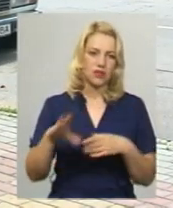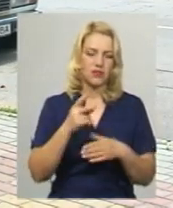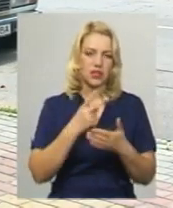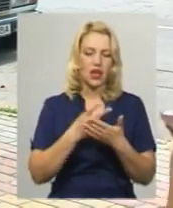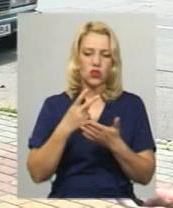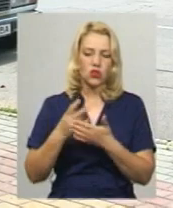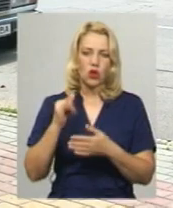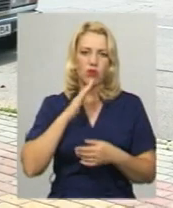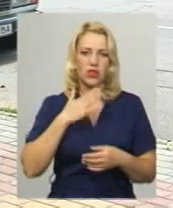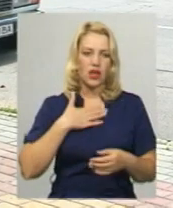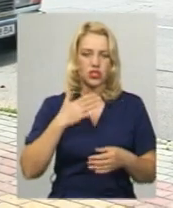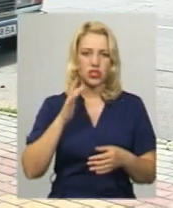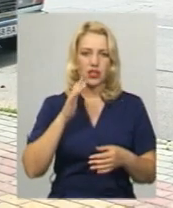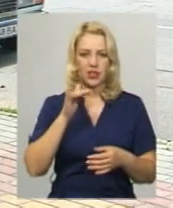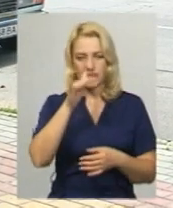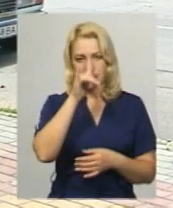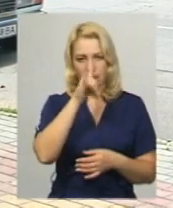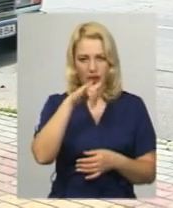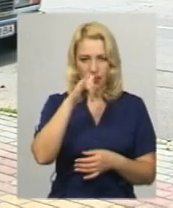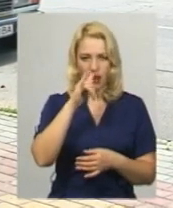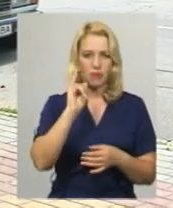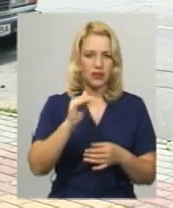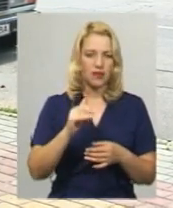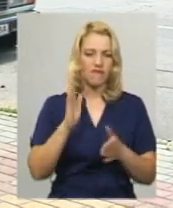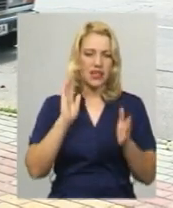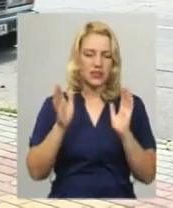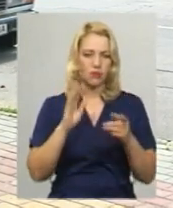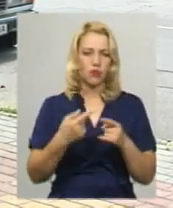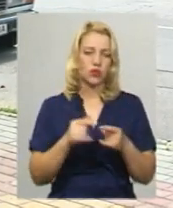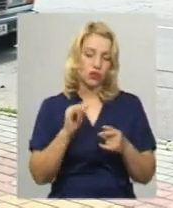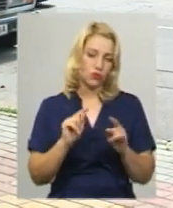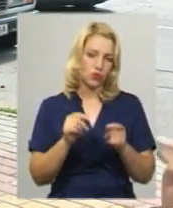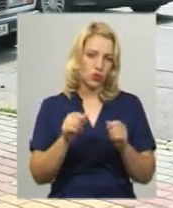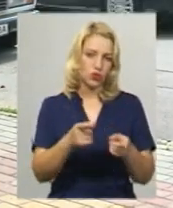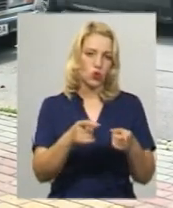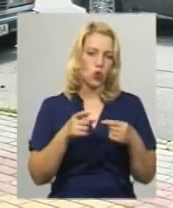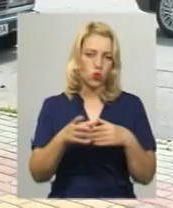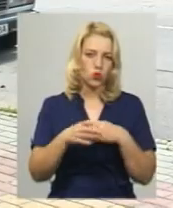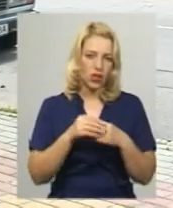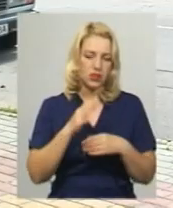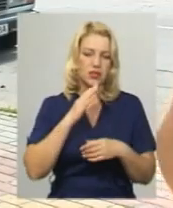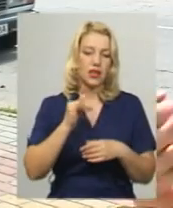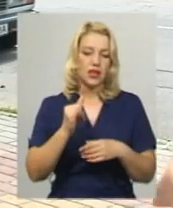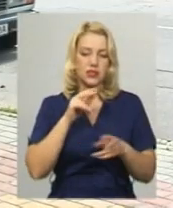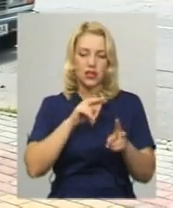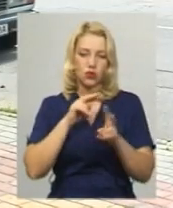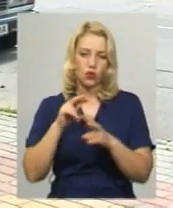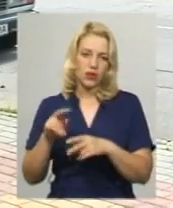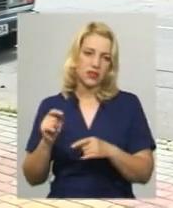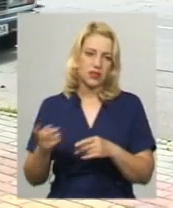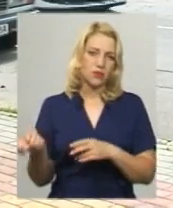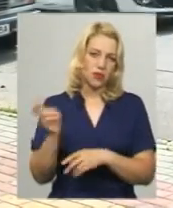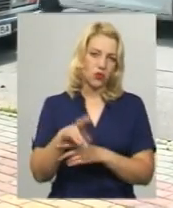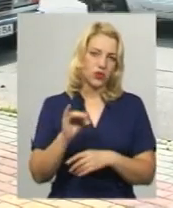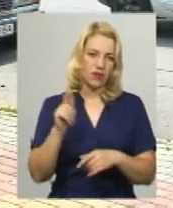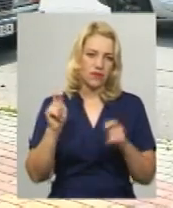наших сторінках у Інстаграмі та Фейсбуці, на сторінках «Майфест». Тому можете долучатись, слідкувати і долучатись на фестиваль